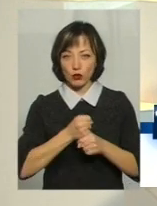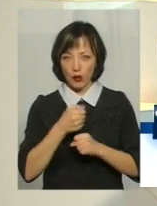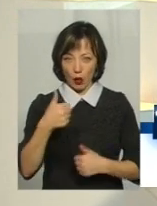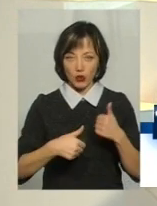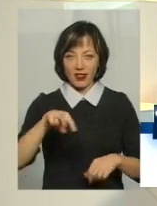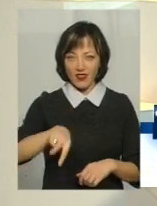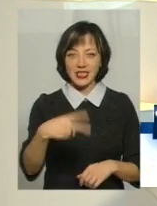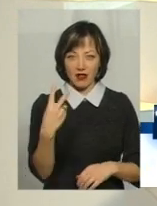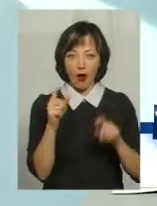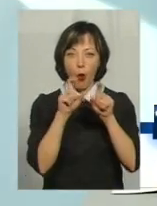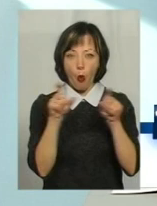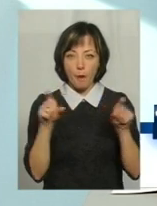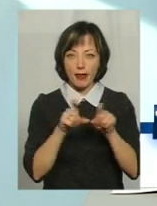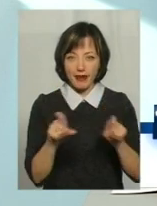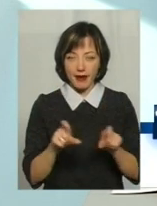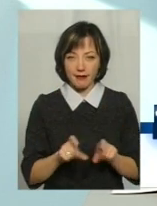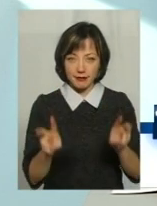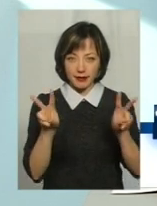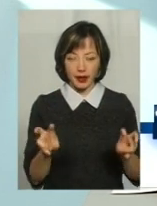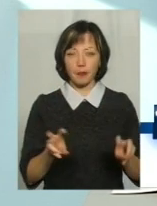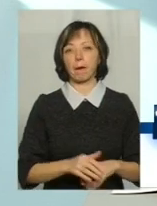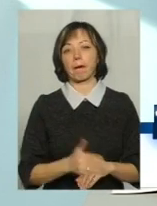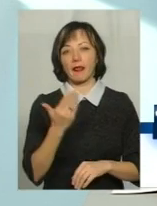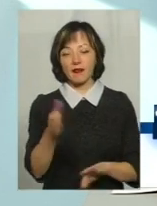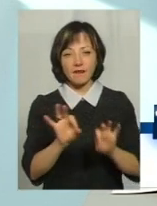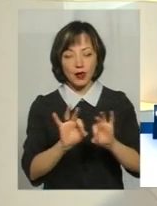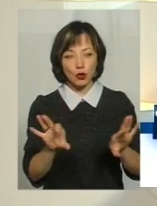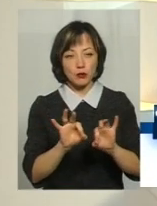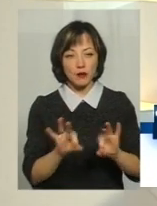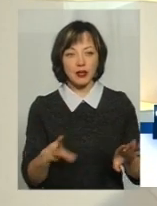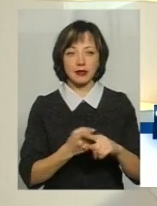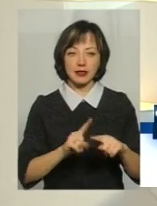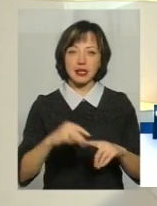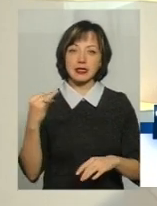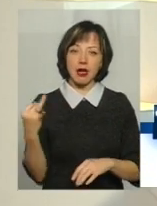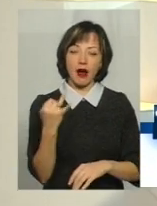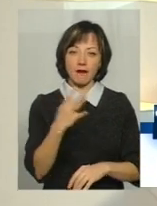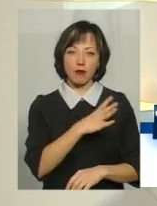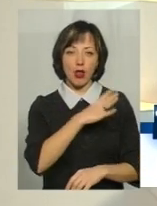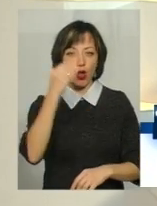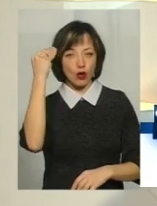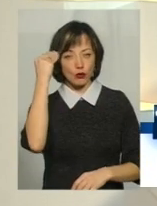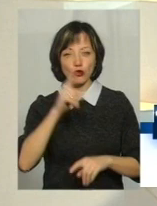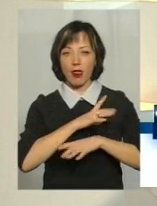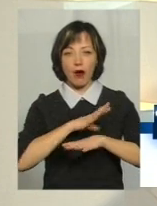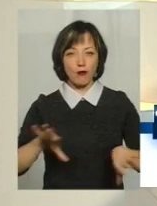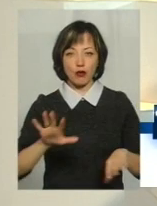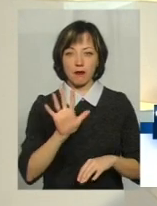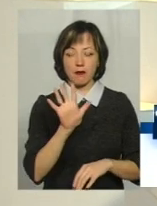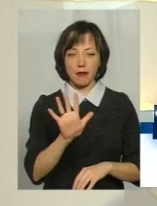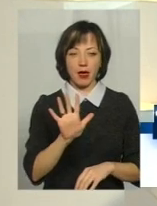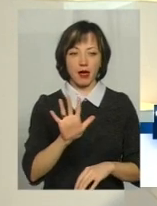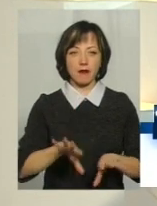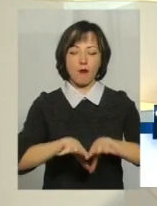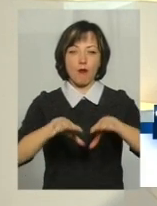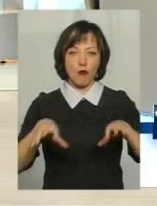22 об'єкти, ну так, принаймні, як і ви розповідали, тому що це цікава була думка. Зробили, щоб не було п'ять нас, грубокаче,